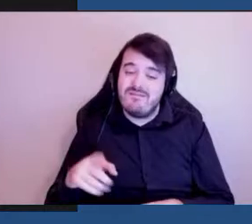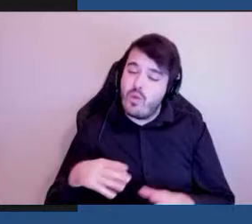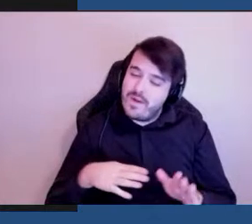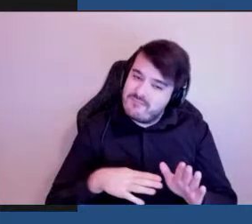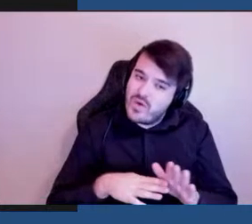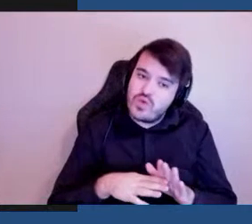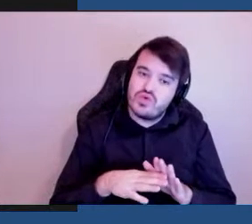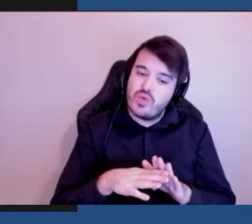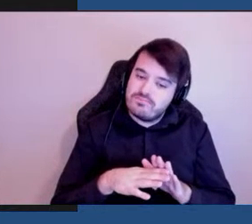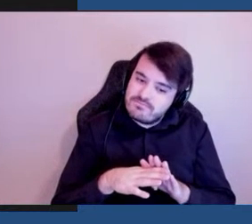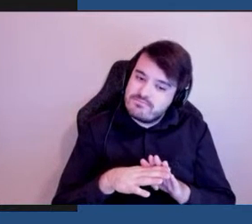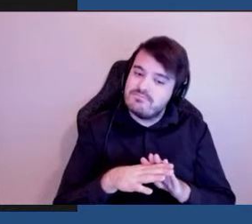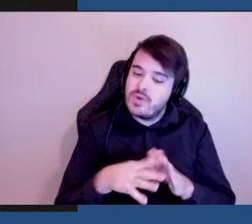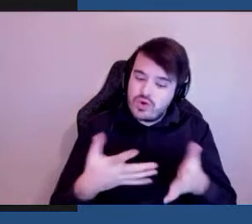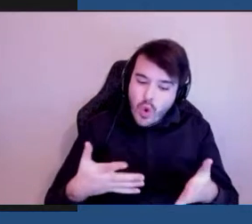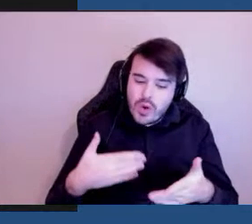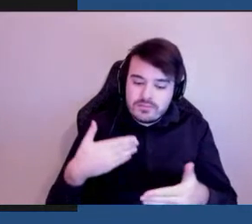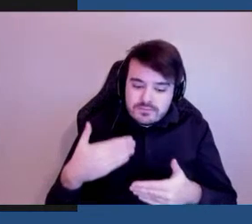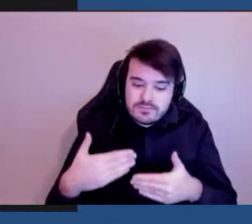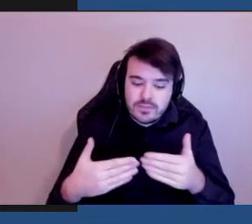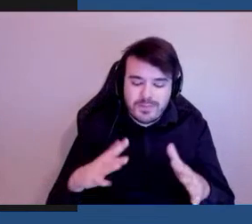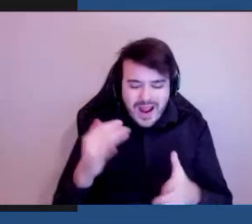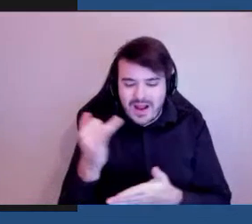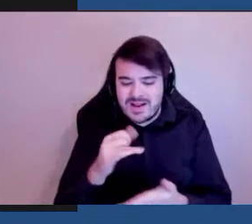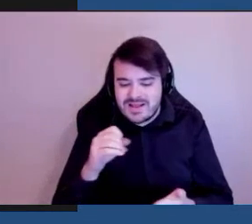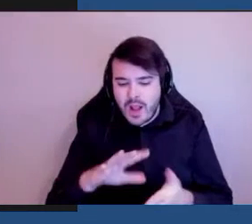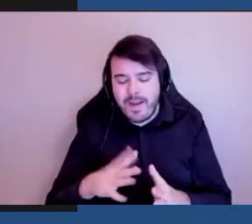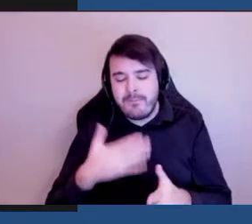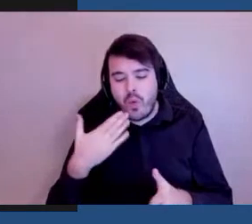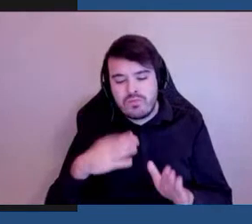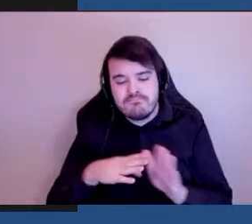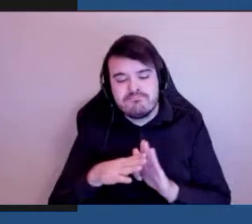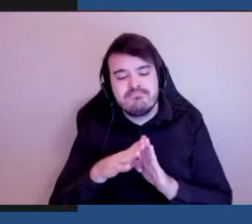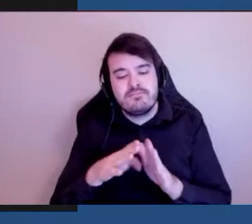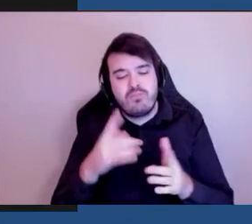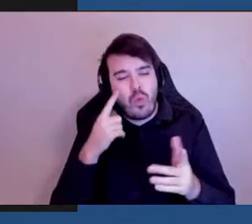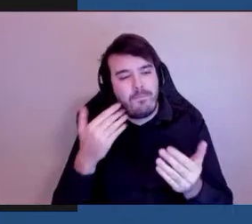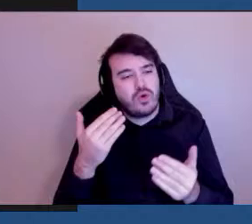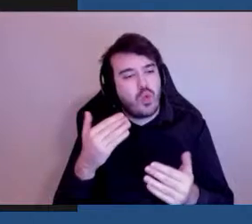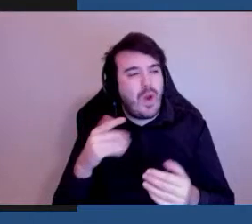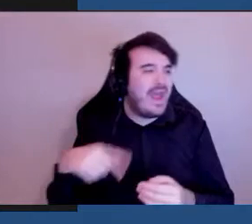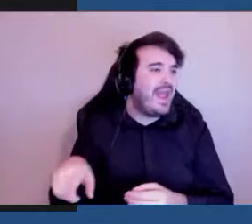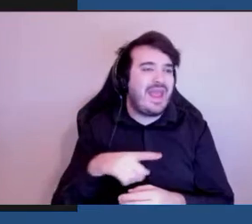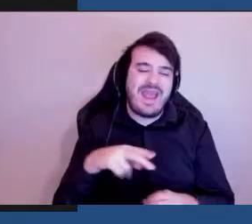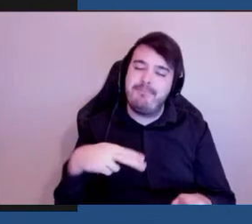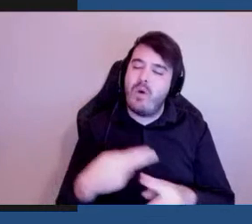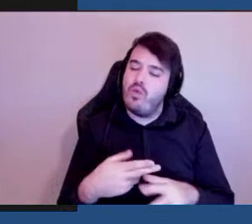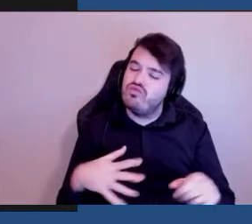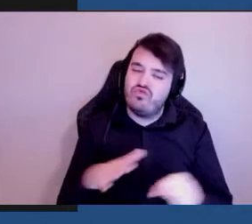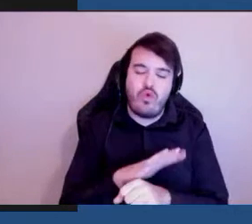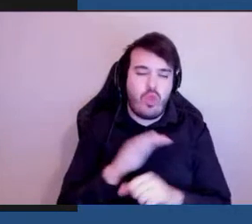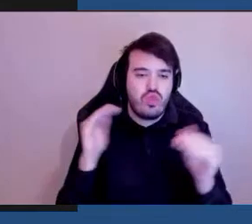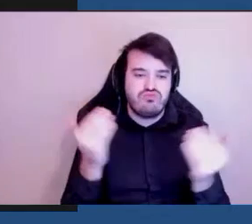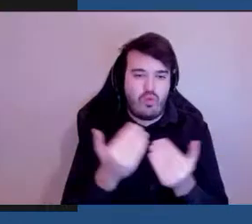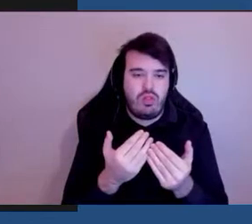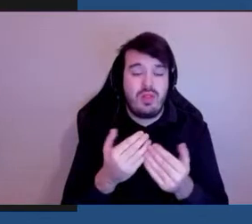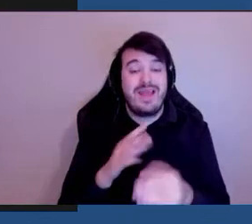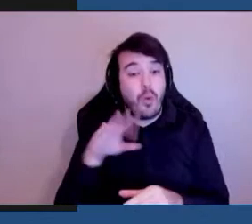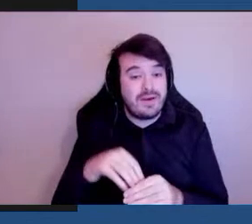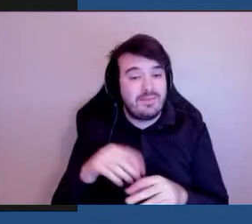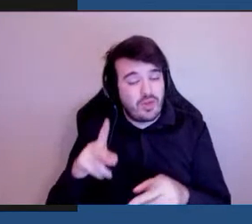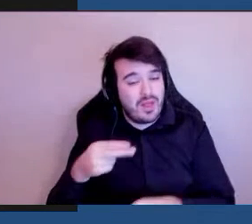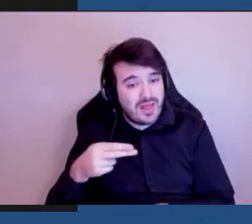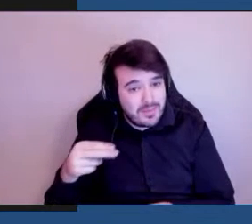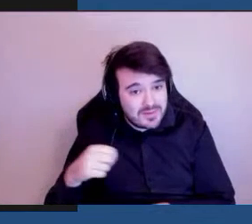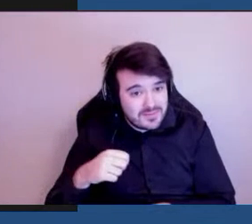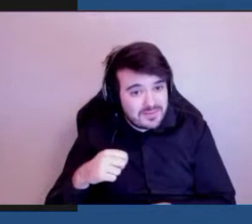nous en sommes dans le design et comment nous pouvons adresser les besoins de tous les utilisateurs. y compris ceux qui ont des handicaps. Quand